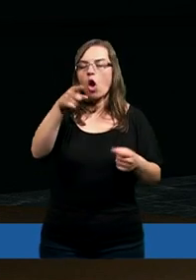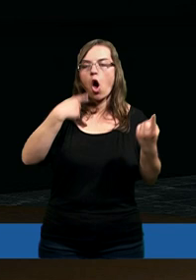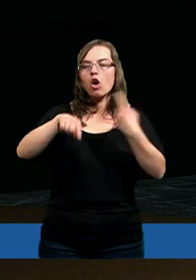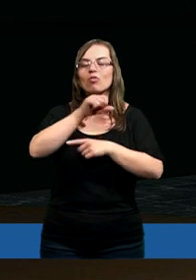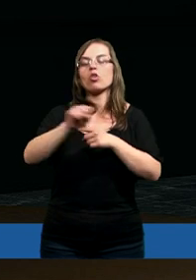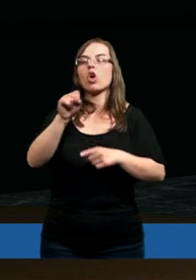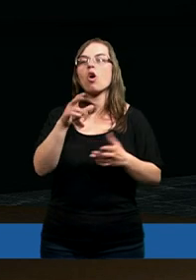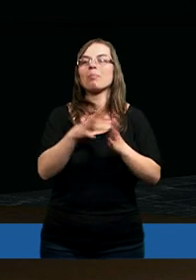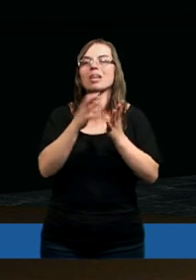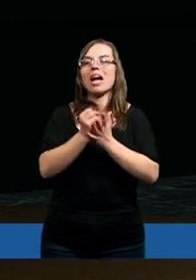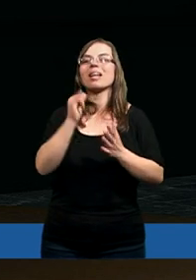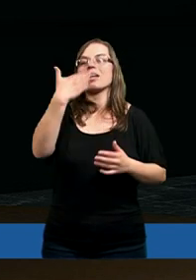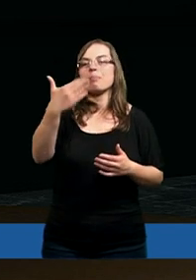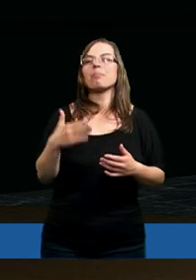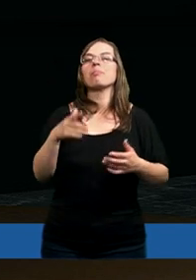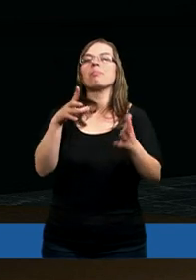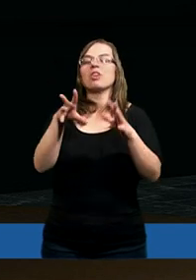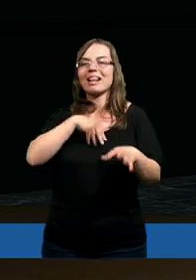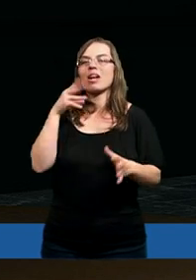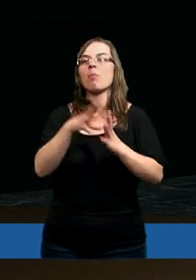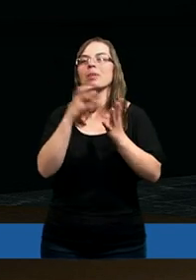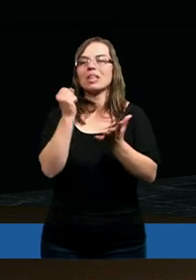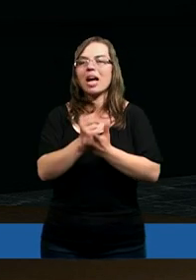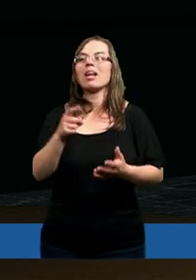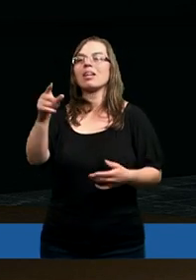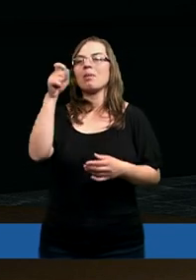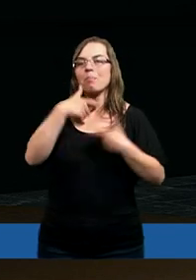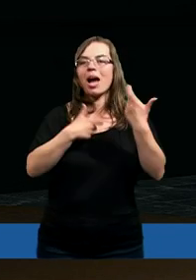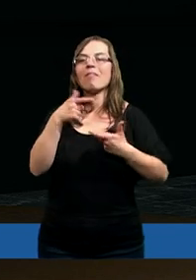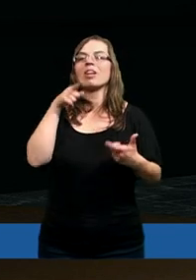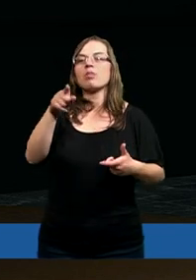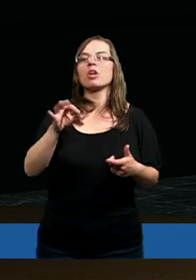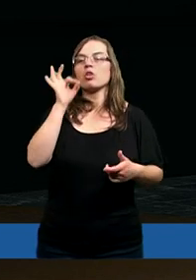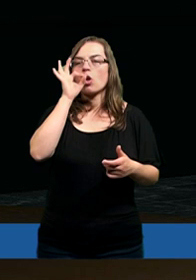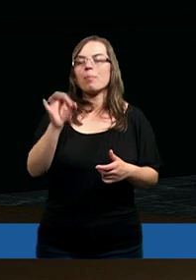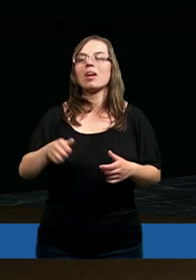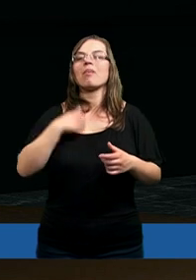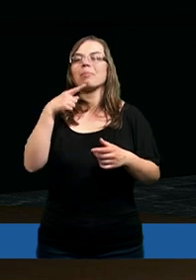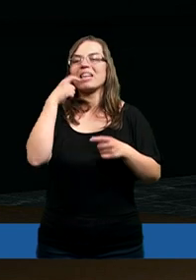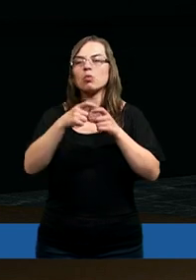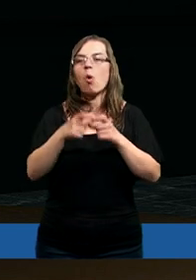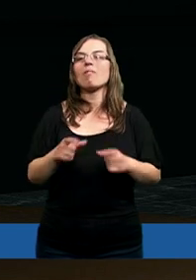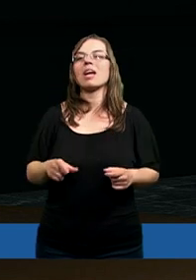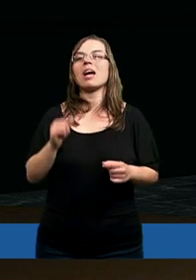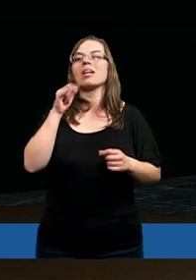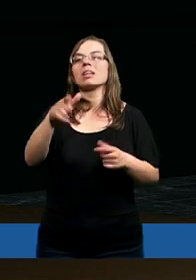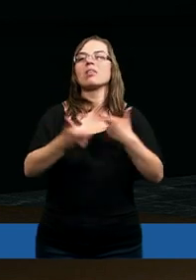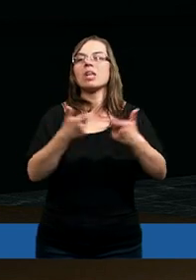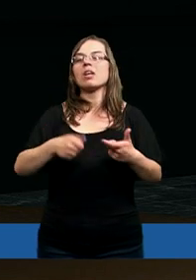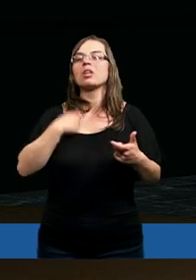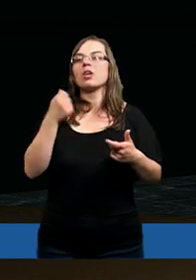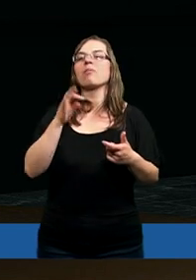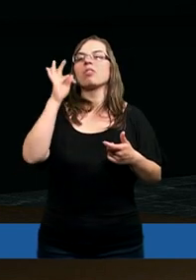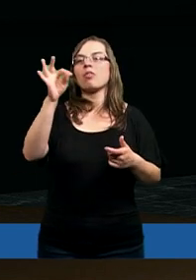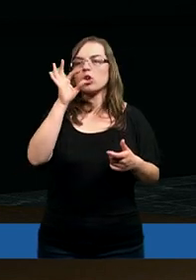odwrócić się od przekazanego im świętego przykazania. Sprawdza się na nich treść owego przysłowia, wraca